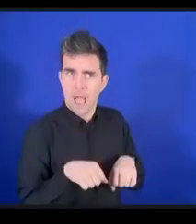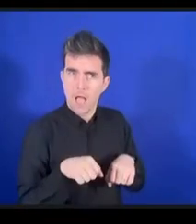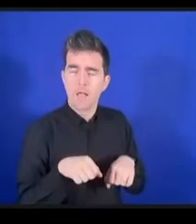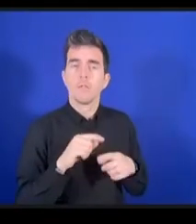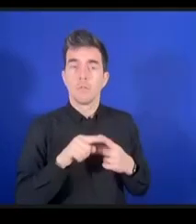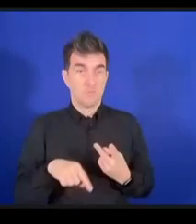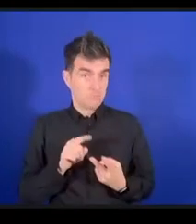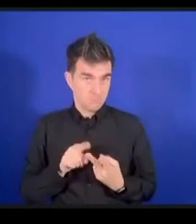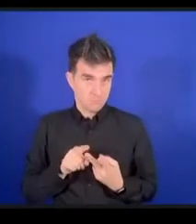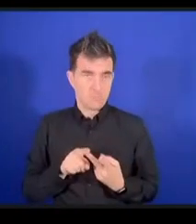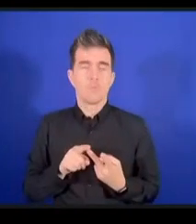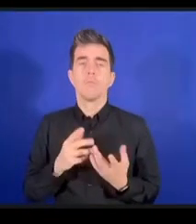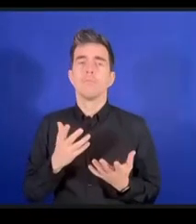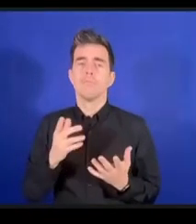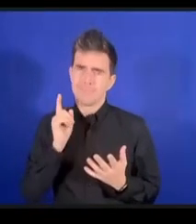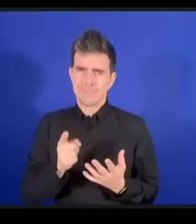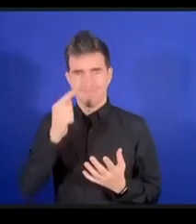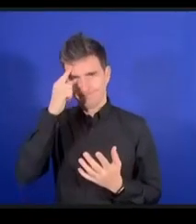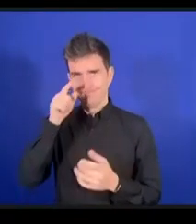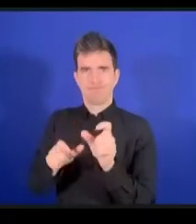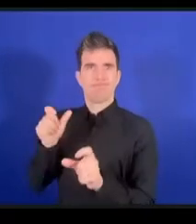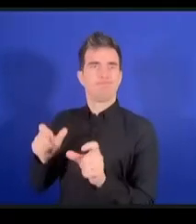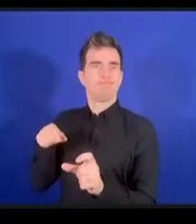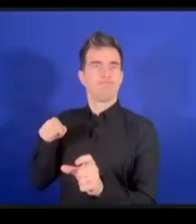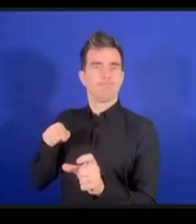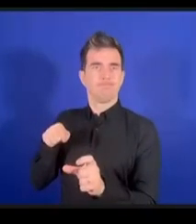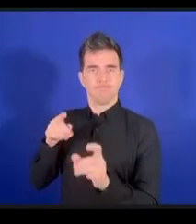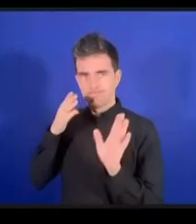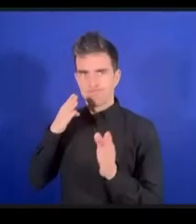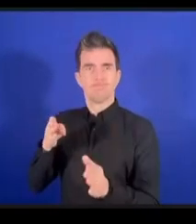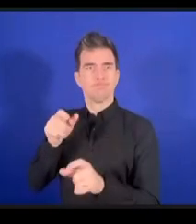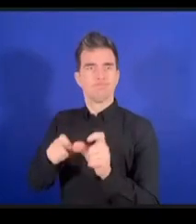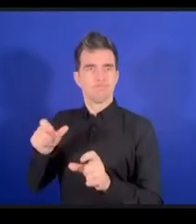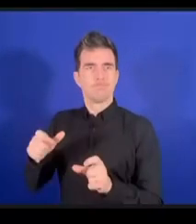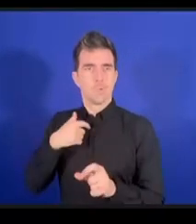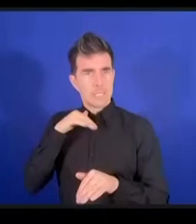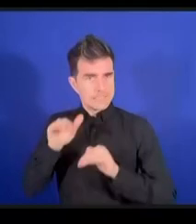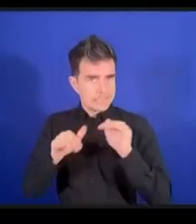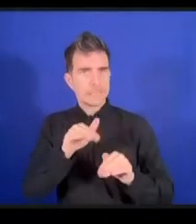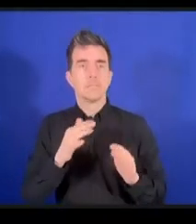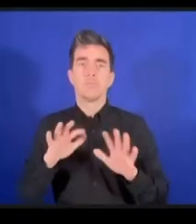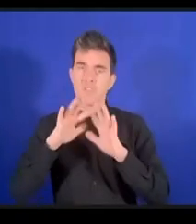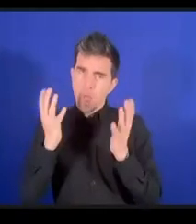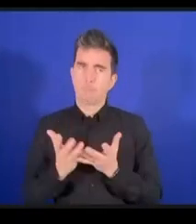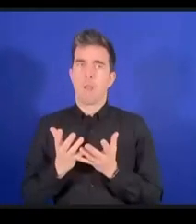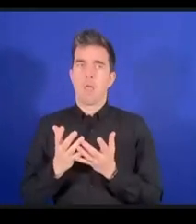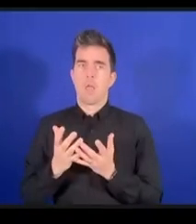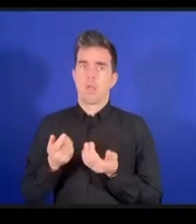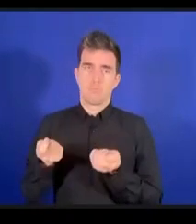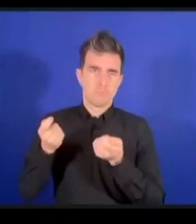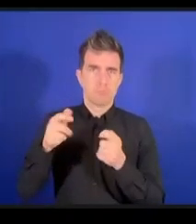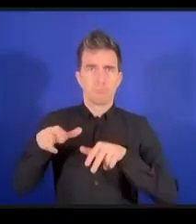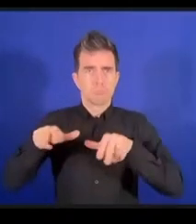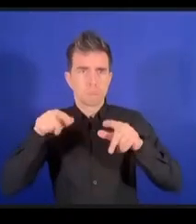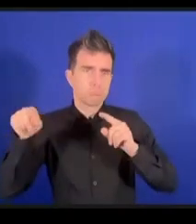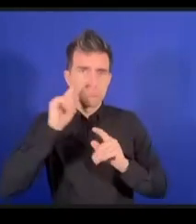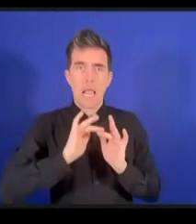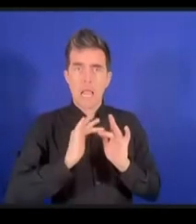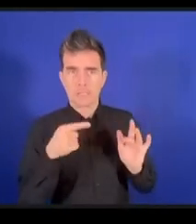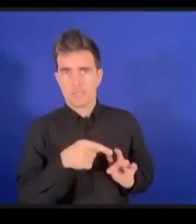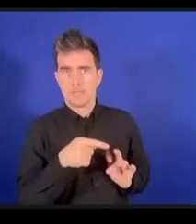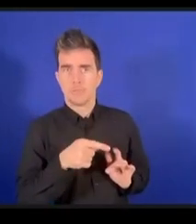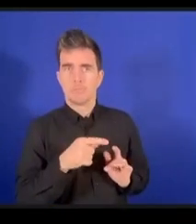que l'organisation mondiale pour la gouvernance de l'internet doit être mise en place et se concentrer sur